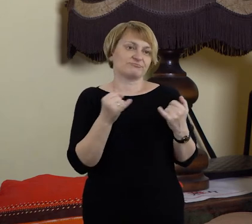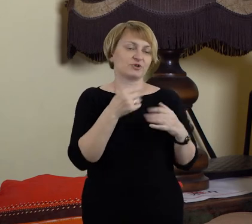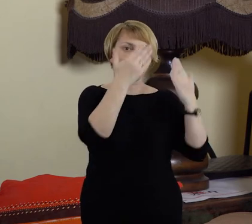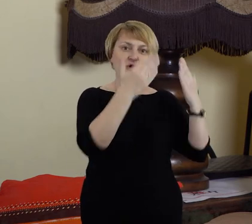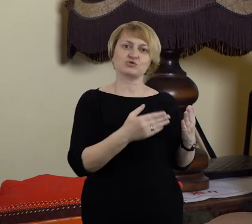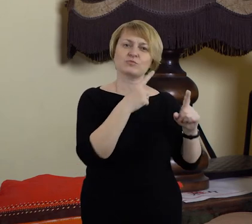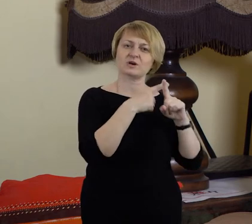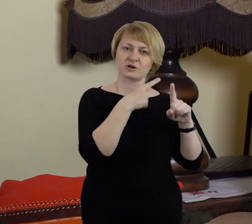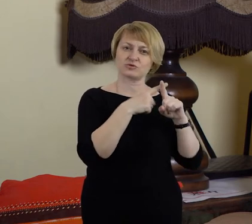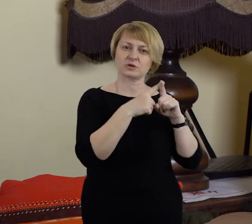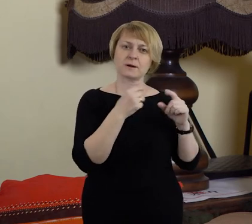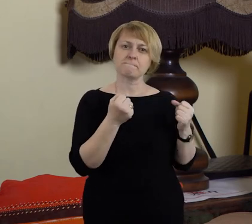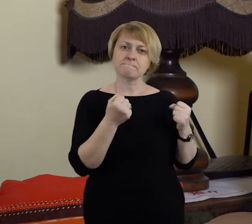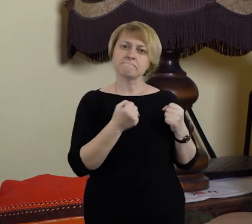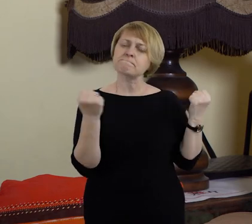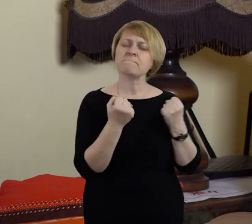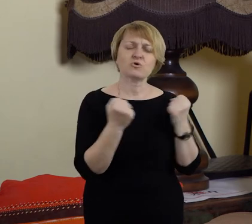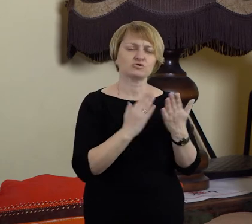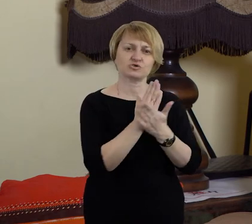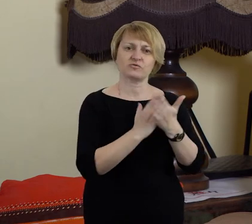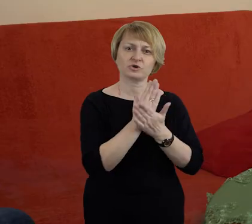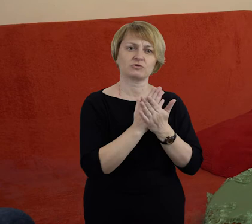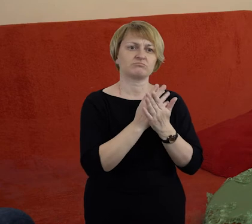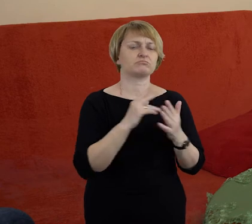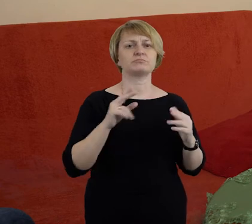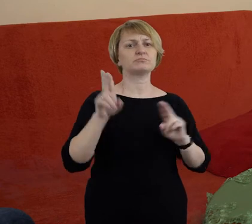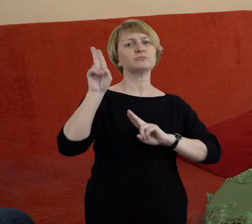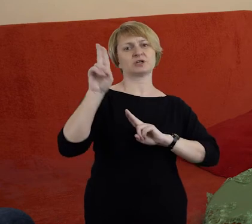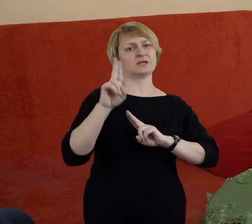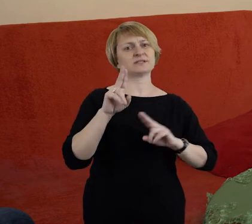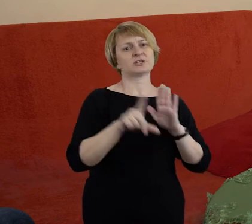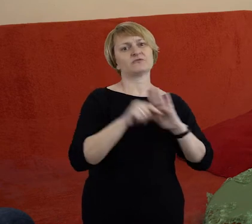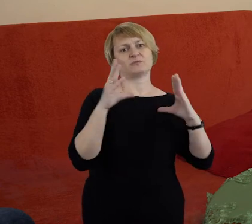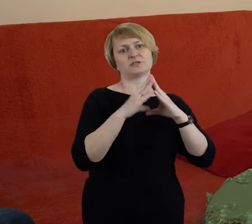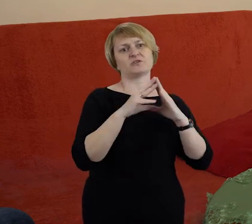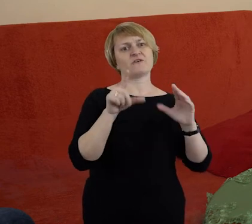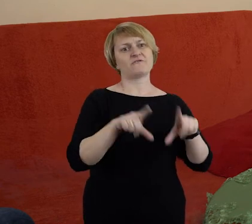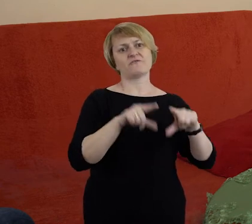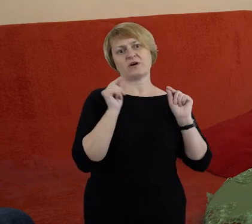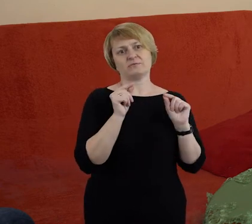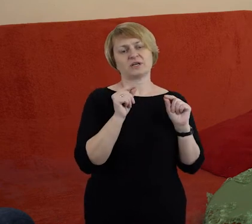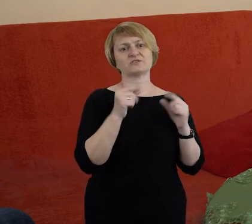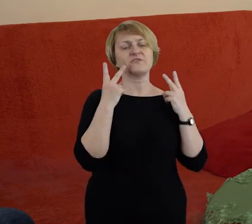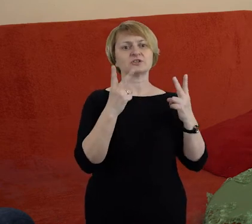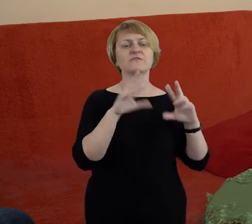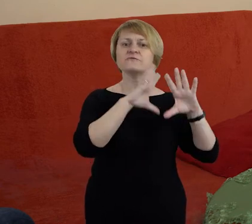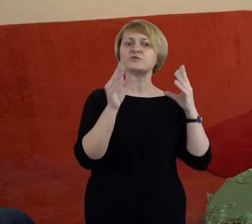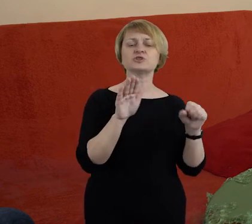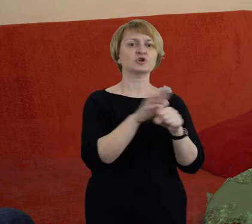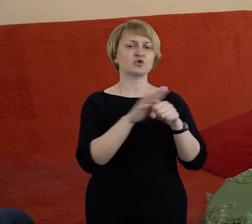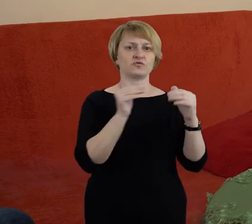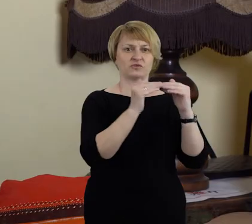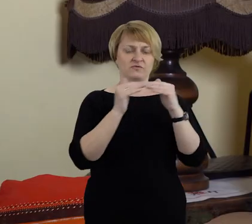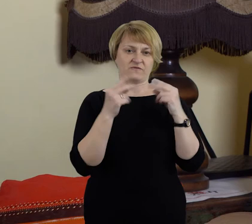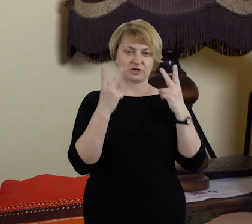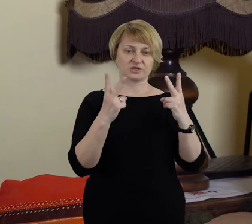katolika takiego gorliwego, które przekazanie jest najważniejsze. Wszystkie są równie ważne, ale